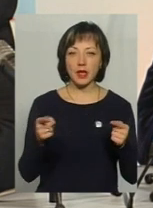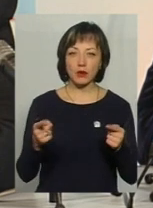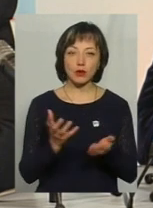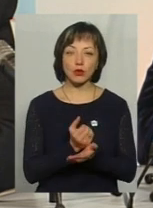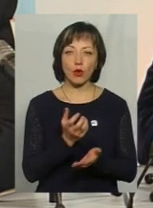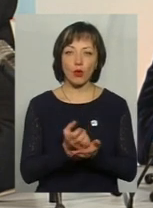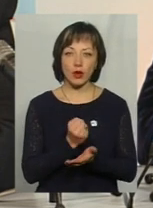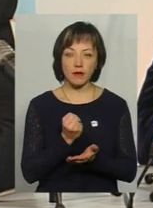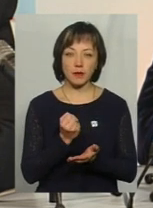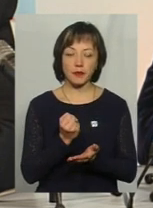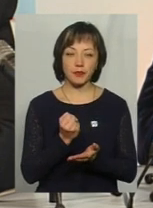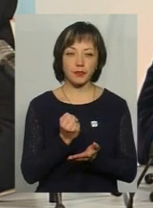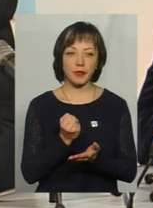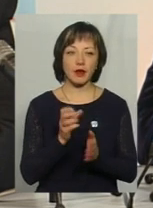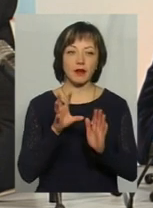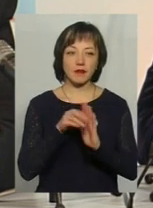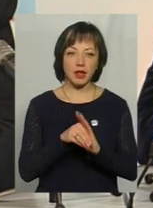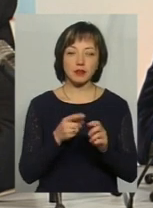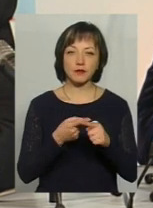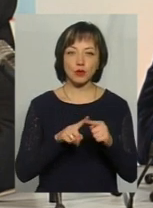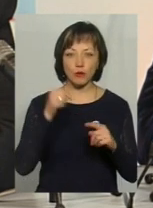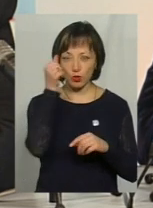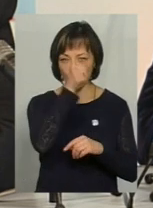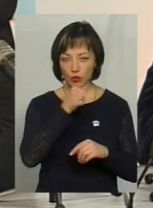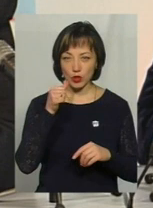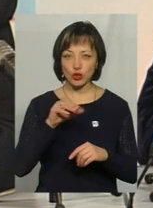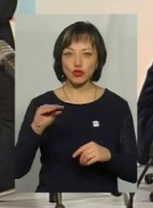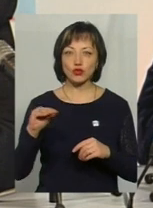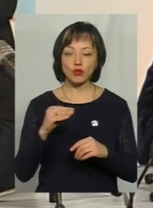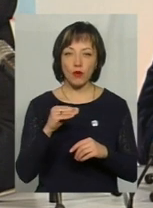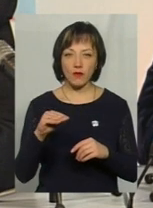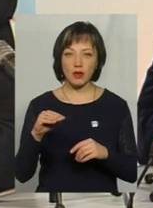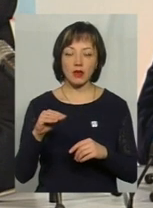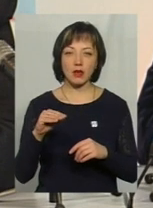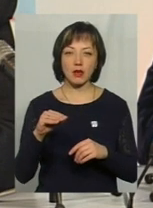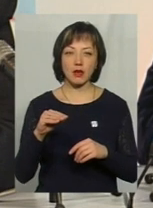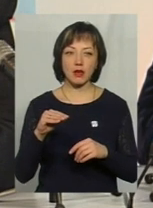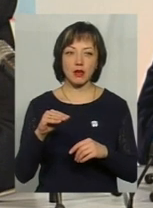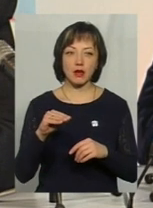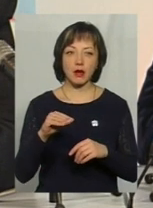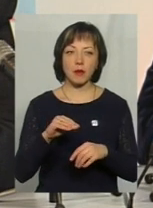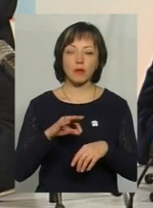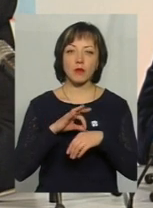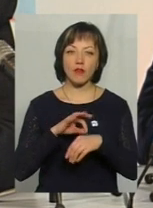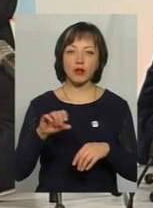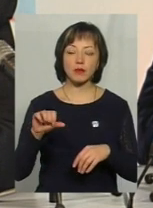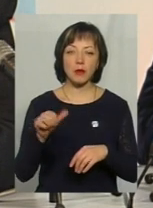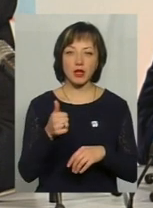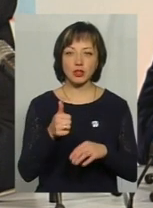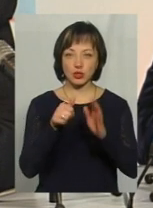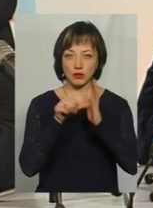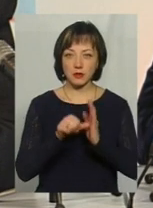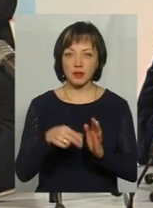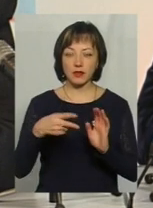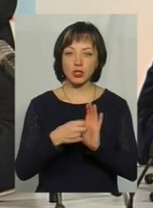доходів, внесений в цьому році, і з жовтня він проведений за доходами першого півріччя 2017